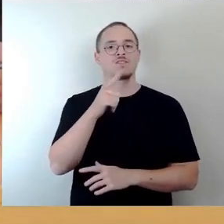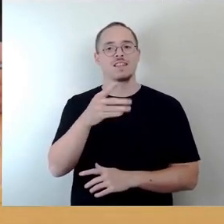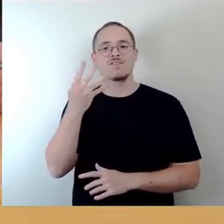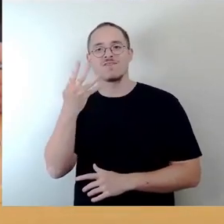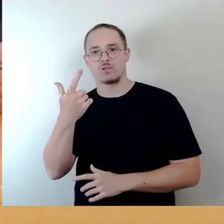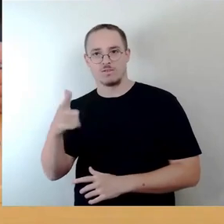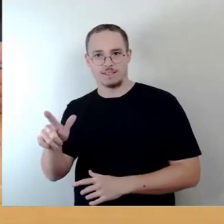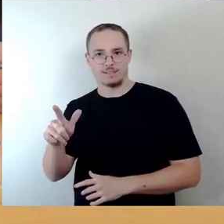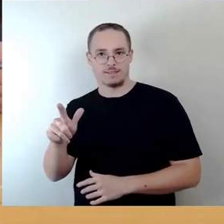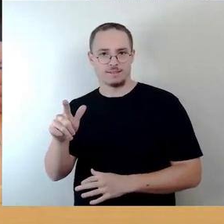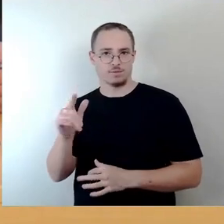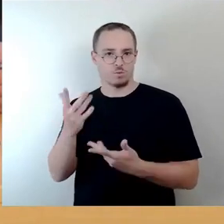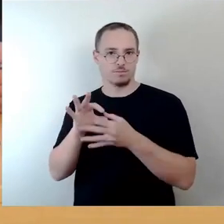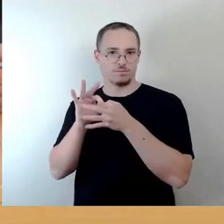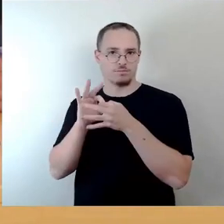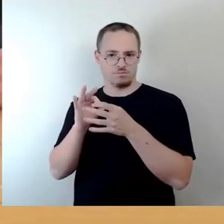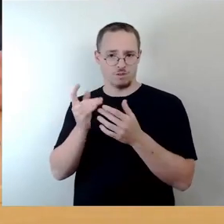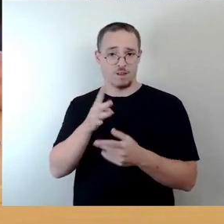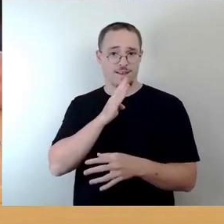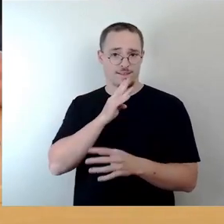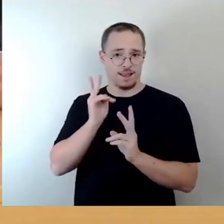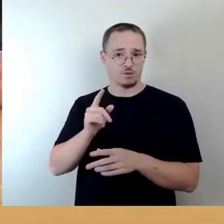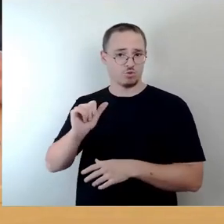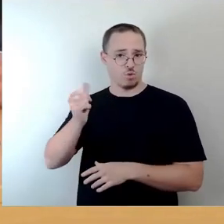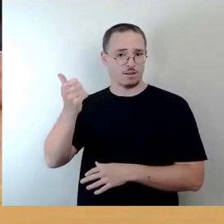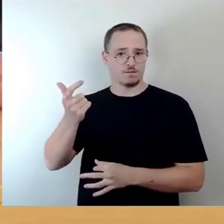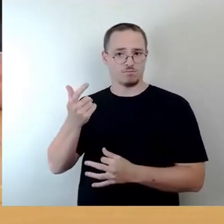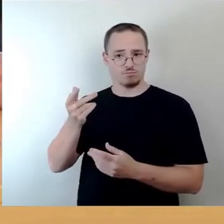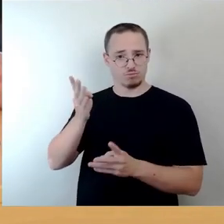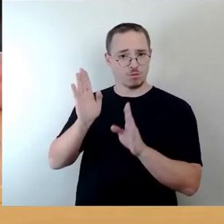das Rederecht abstimmen lassen, wer hier zustimmen kann.